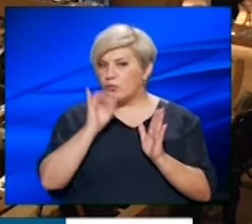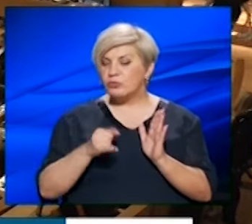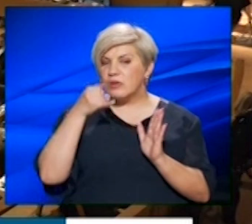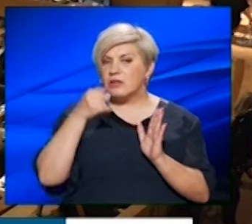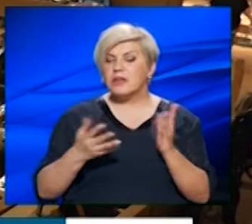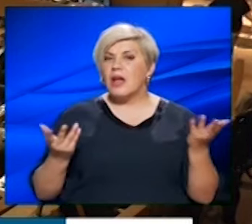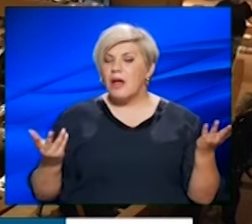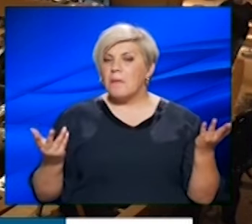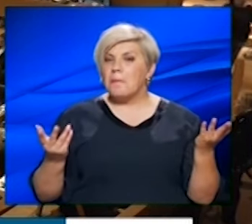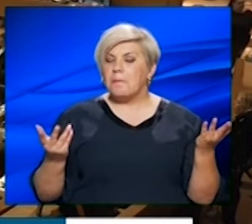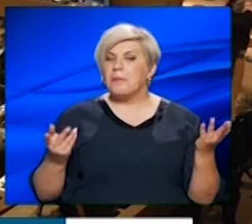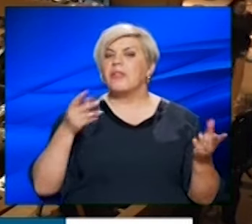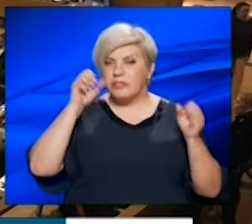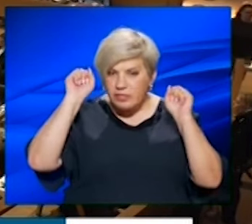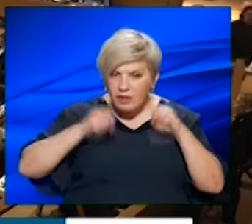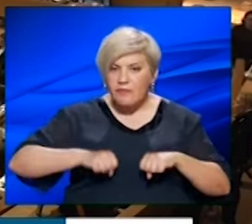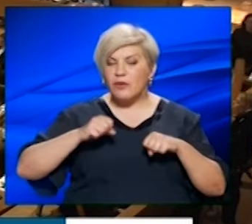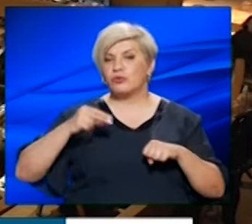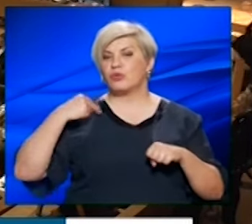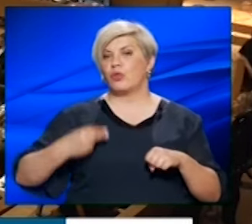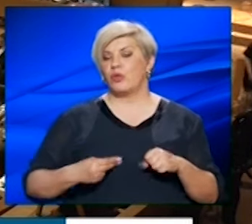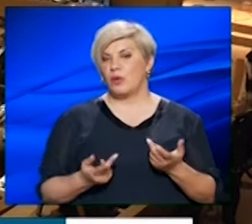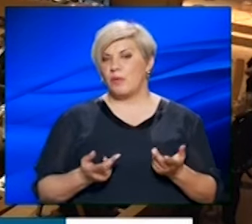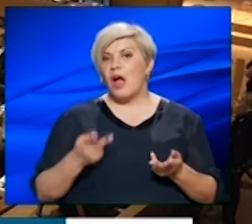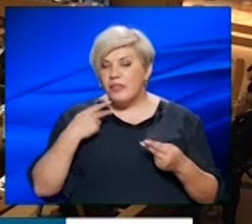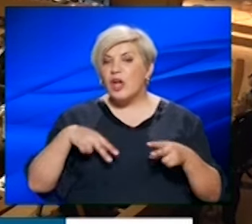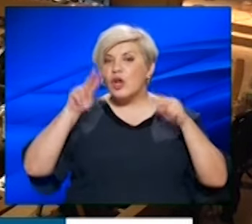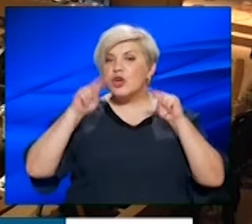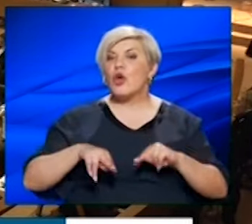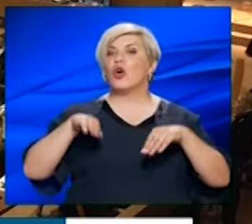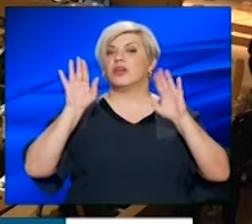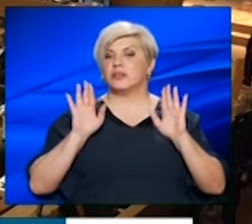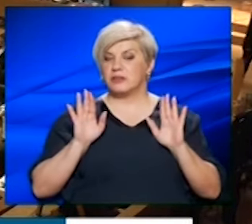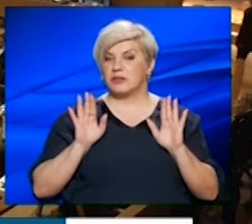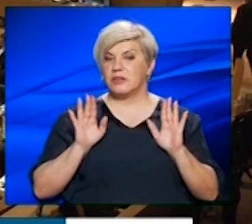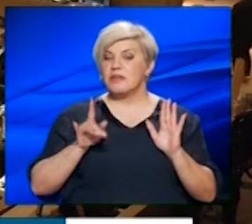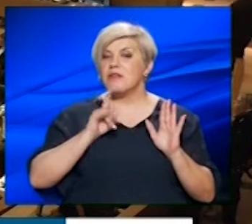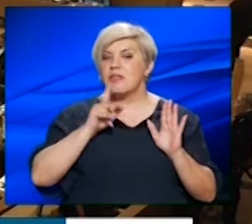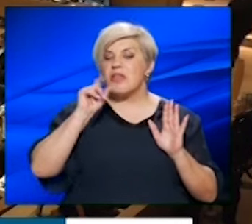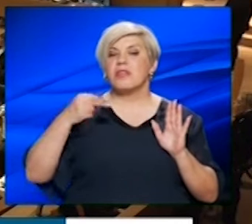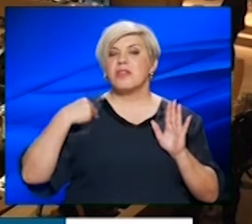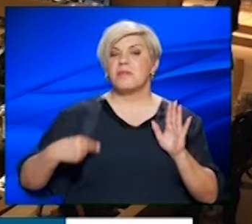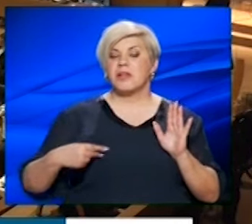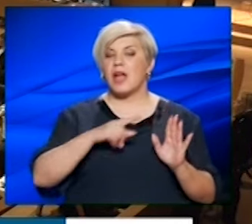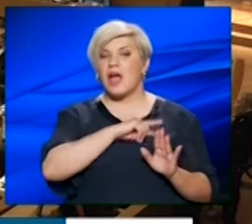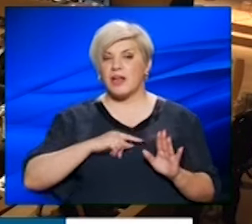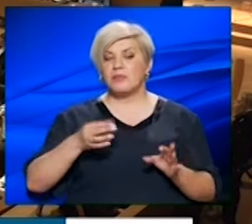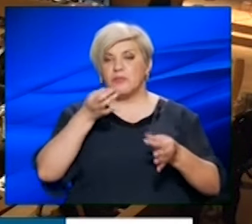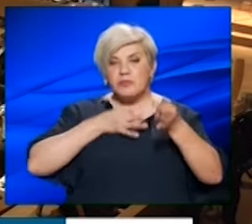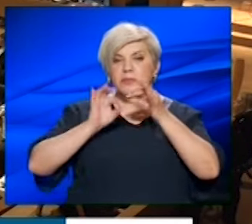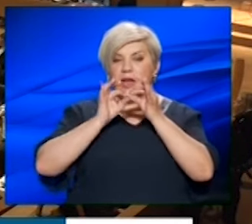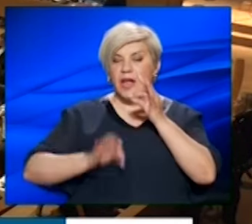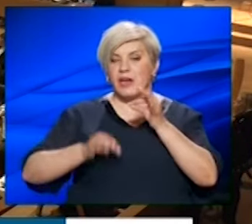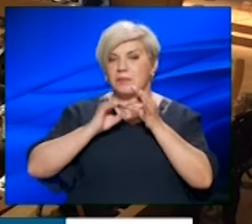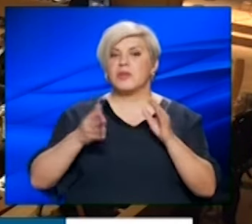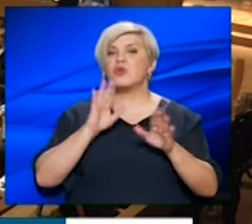μετά αυτή τη σχετική διαβεβαίωση του Δήμου. Αν δεν γνώριζε δηλαδή η ίδια η Δημοτική Αρχή, αυτά που μας περιέγραψε